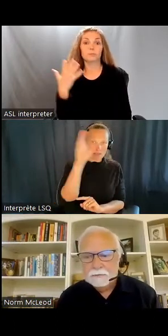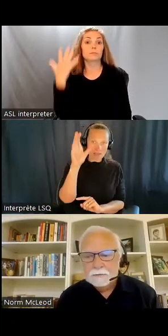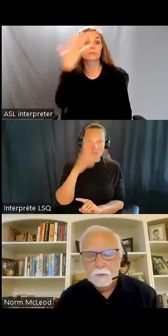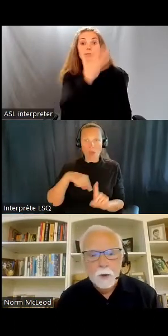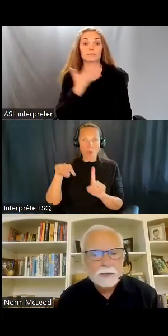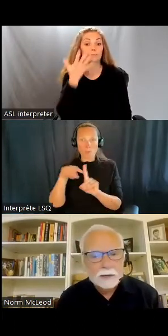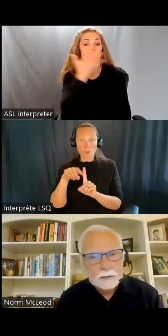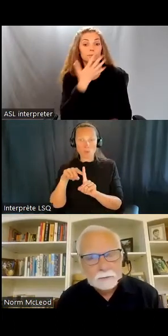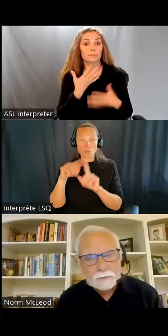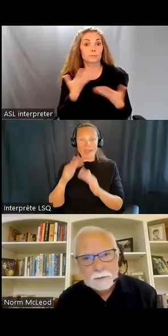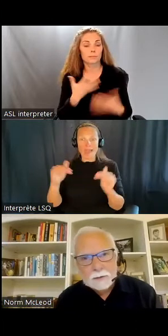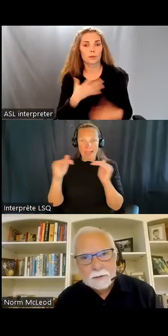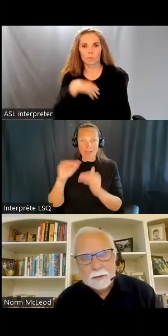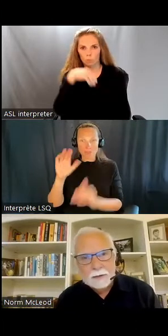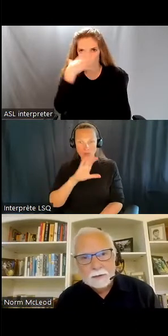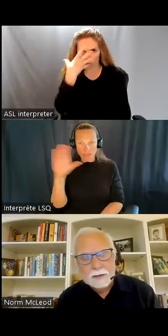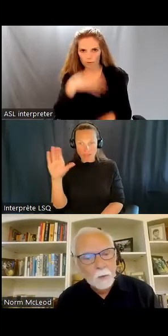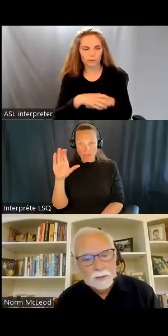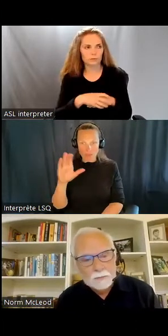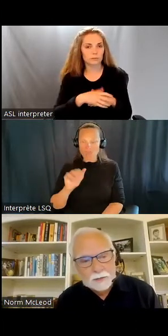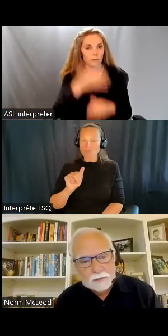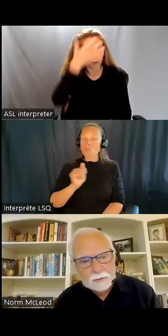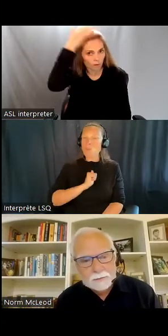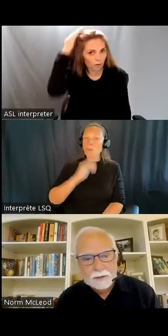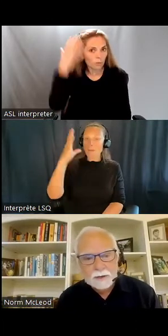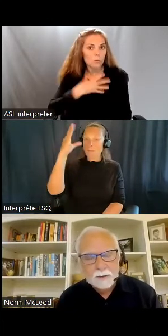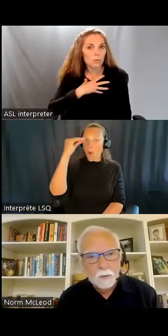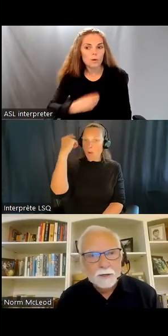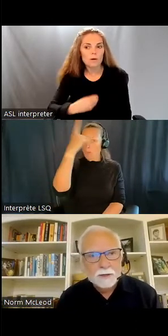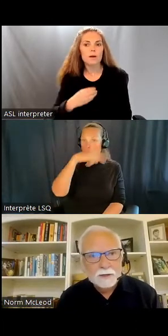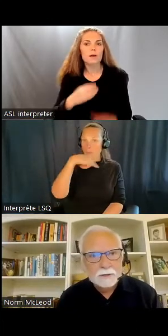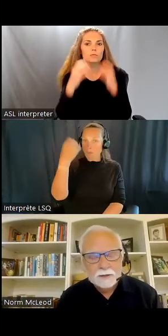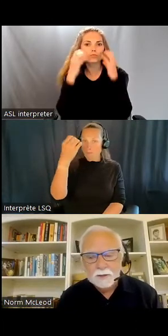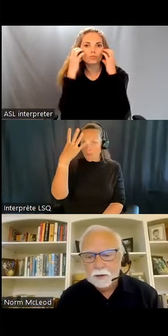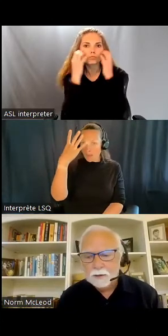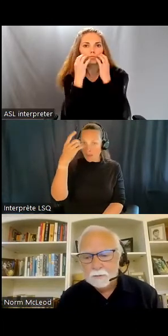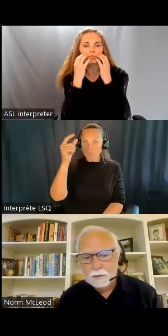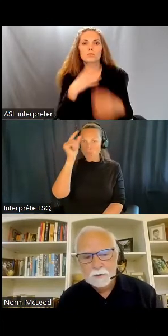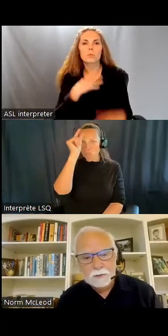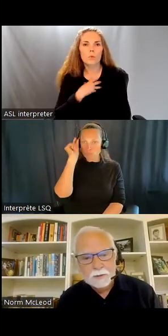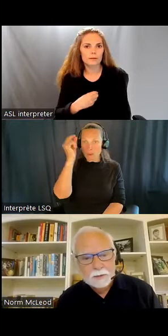blanc, j'ai des cheveux blancs et une barbe blanche et